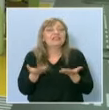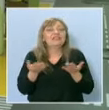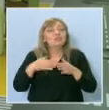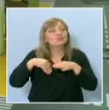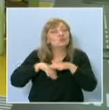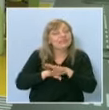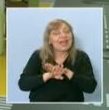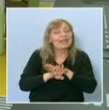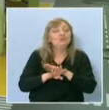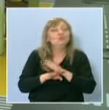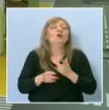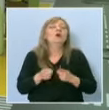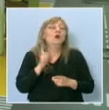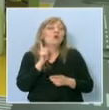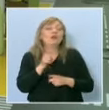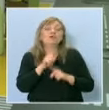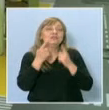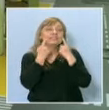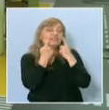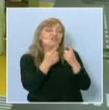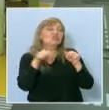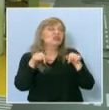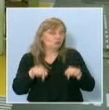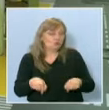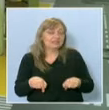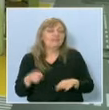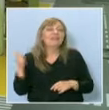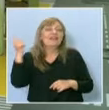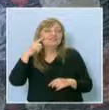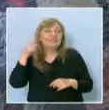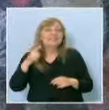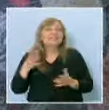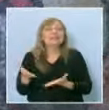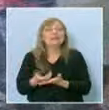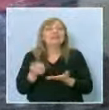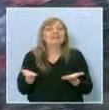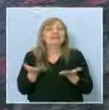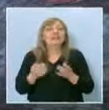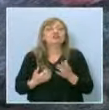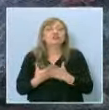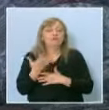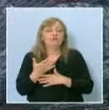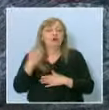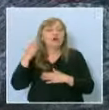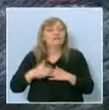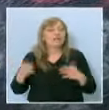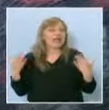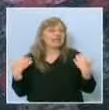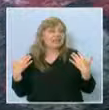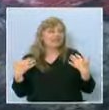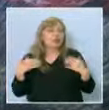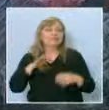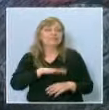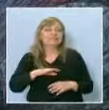тайно, скрито, нещо, което не са забелязвали до сега. Всеки ден откриват нещо ново. В края на разходката децата получиха